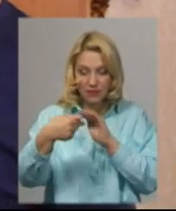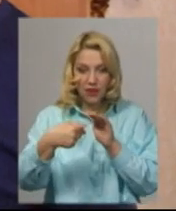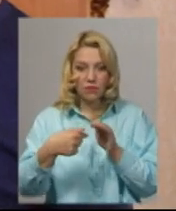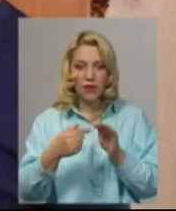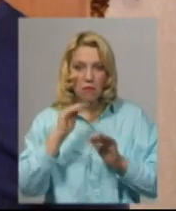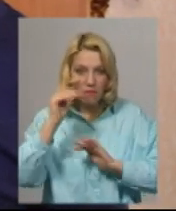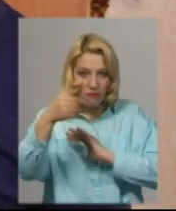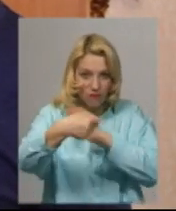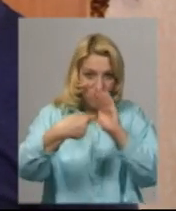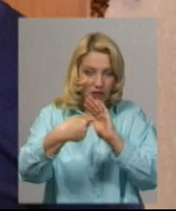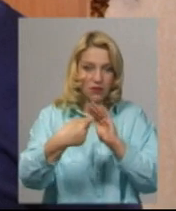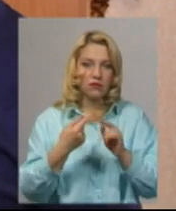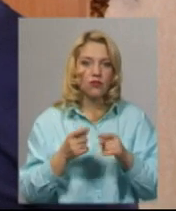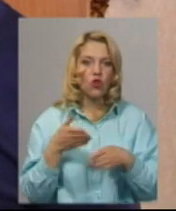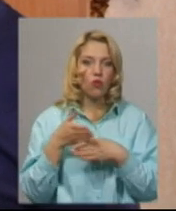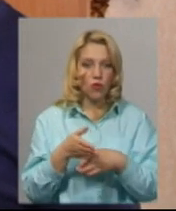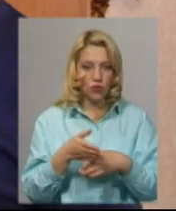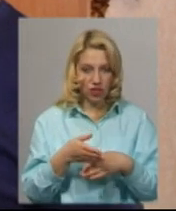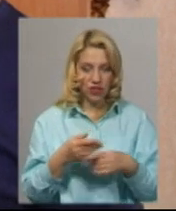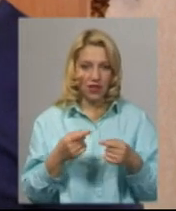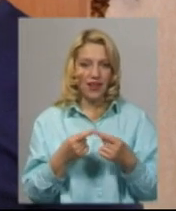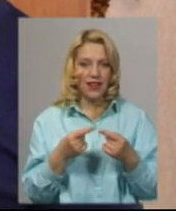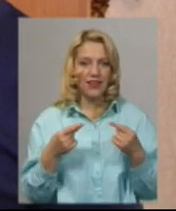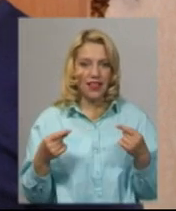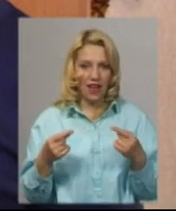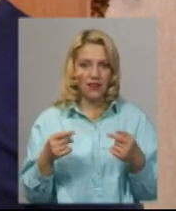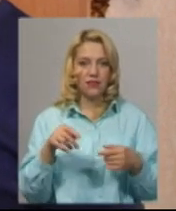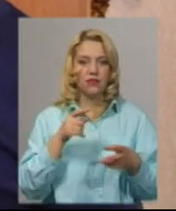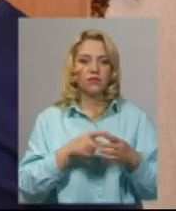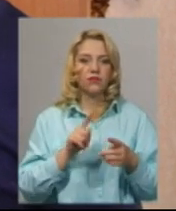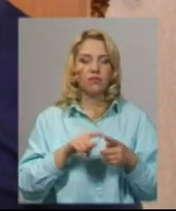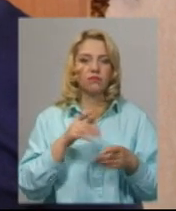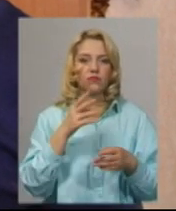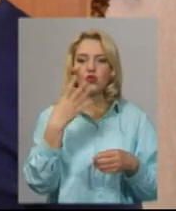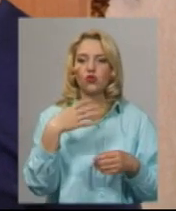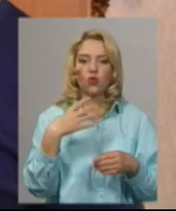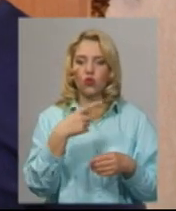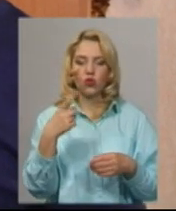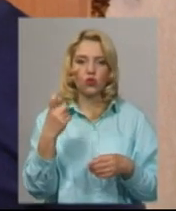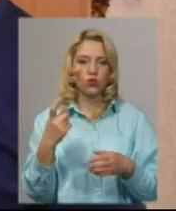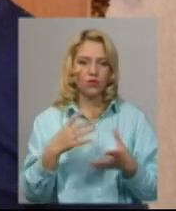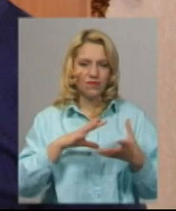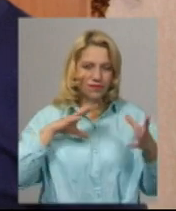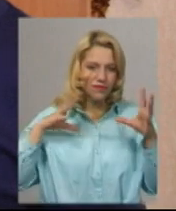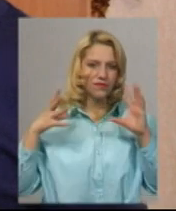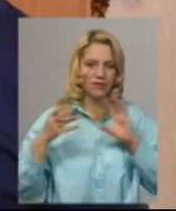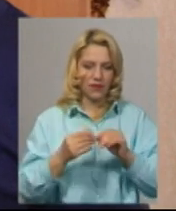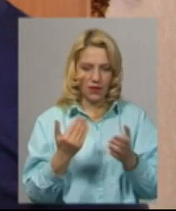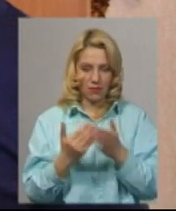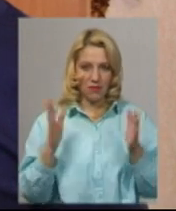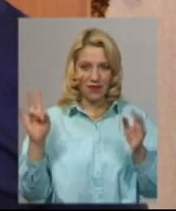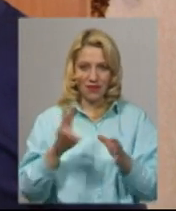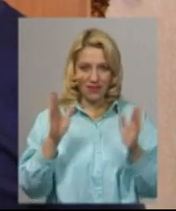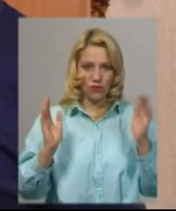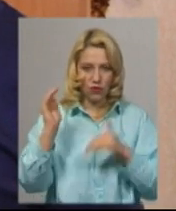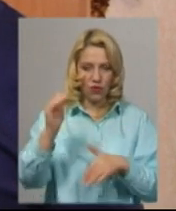підрамник, допоможні деталі, там йде від 40 до 100. Ну, в у мене із ділля виходить